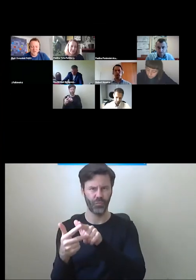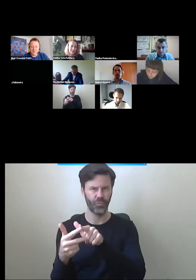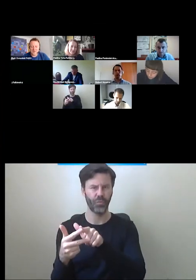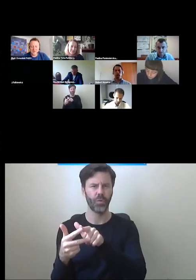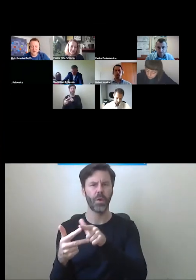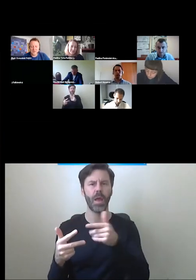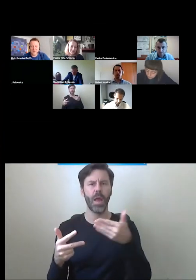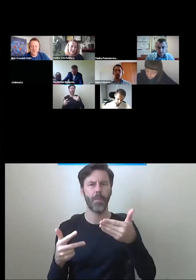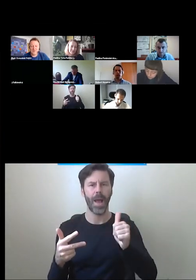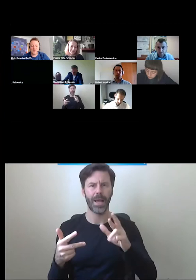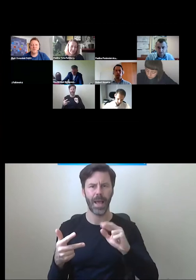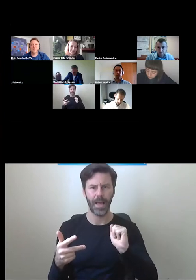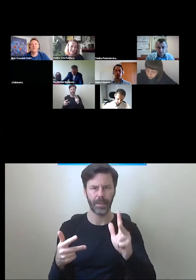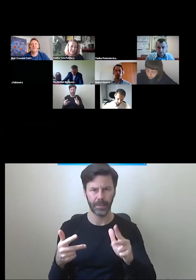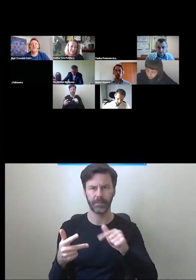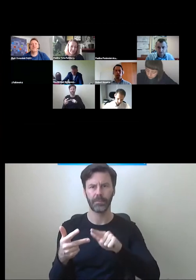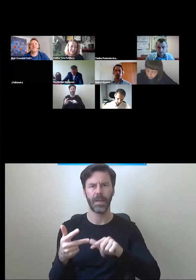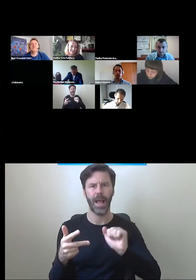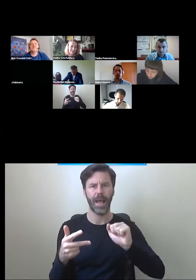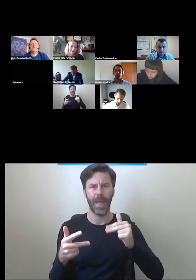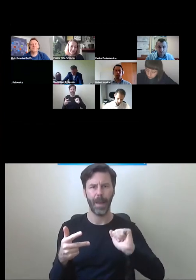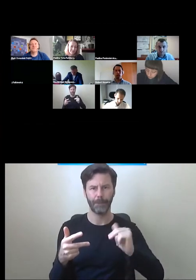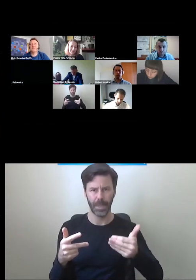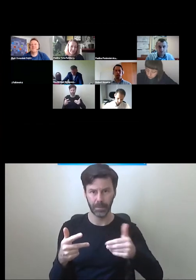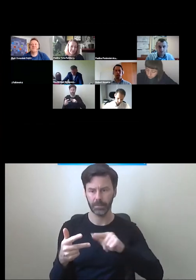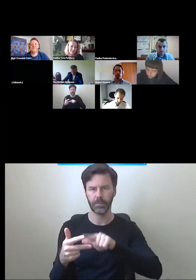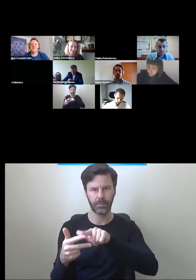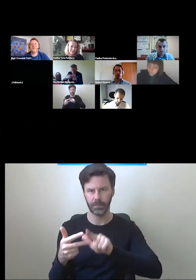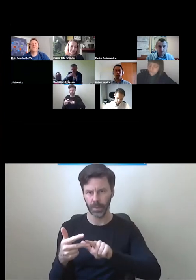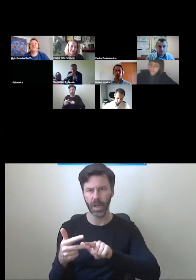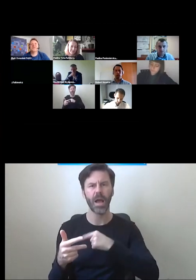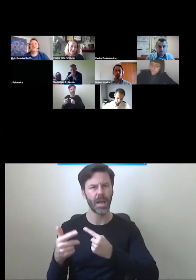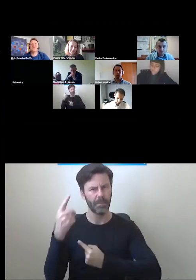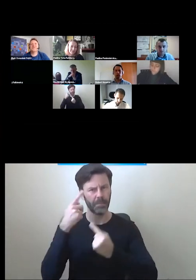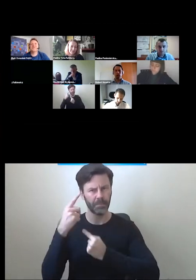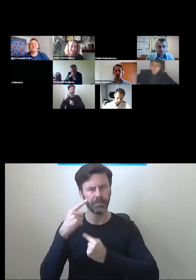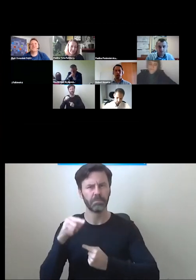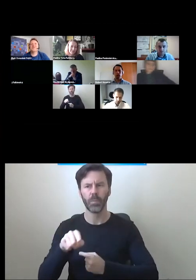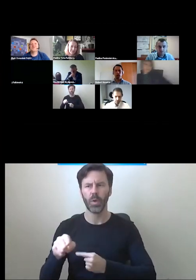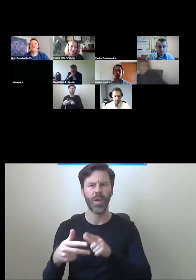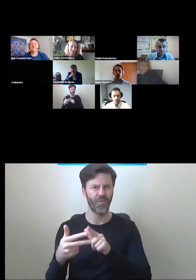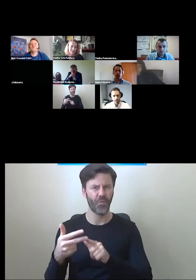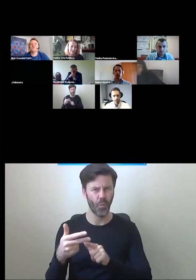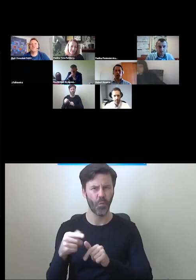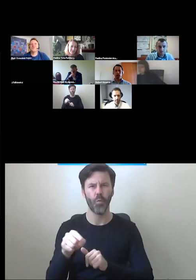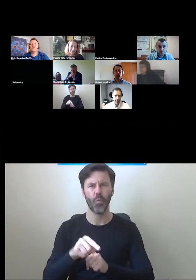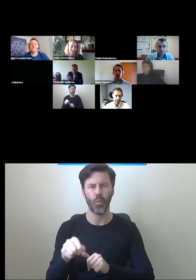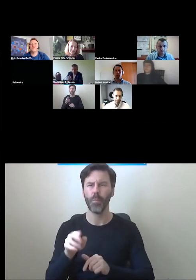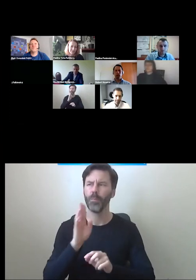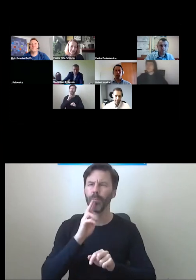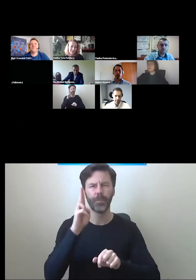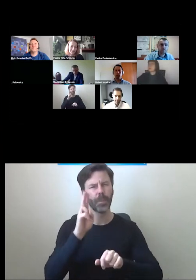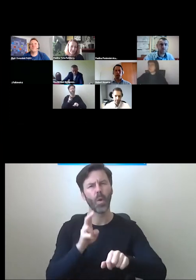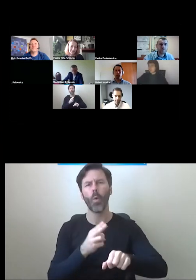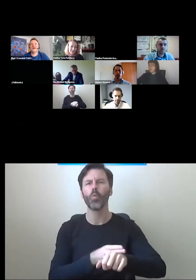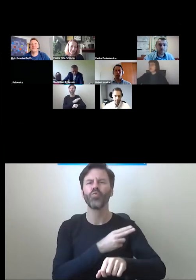Markiem i Panem Adamem, którzy też myślę bardziej od takiej strony urzędowo